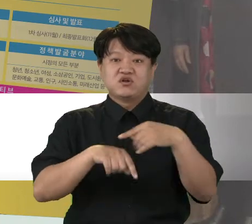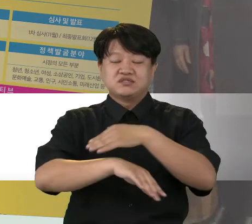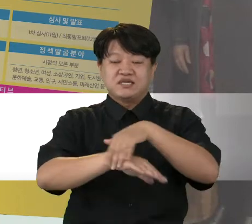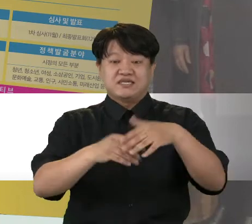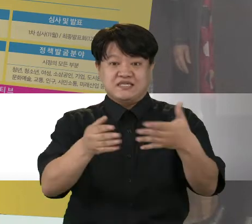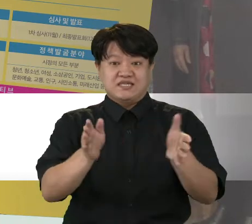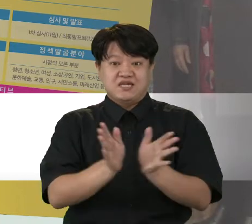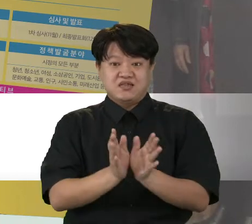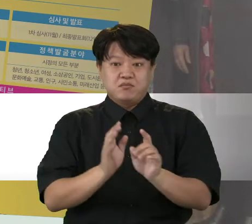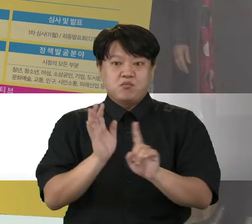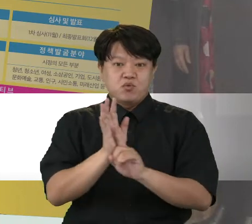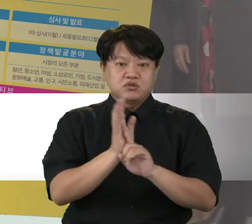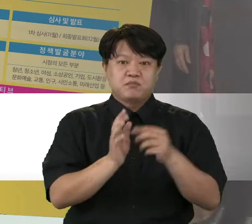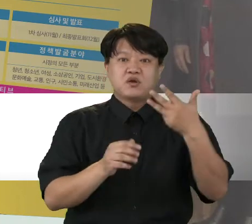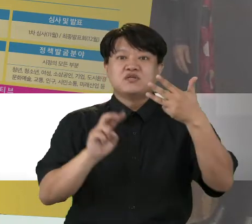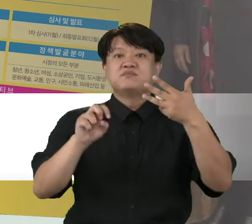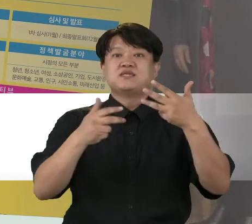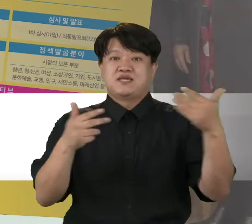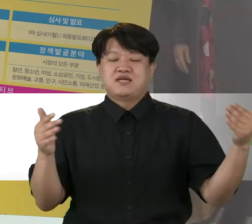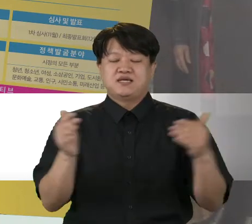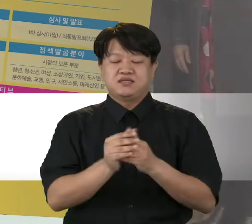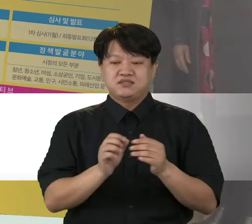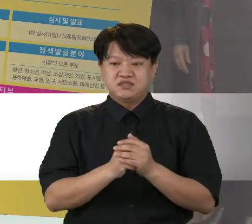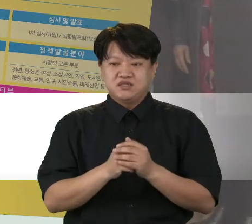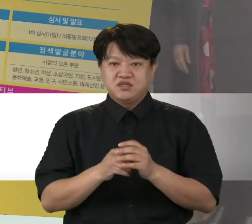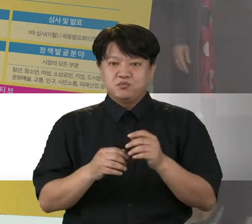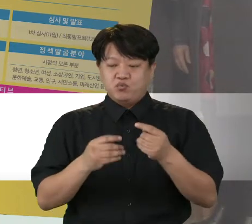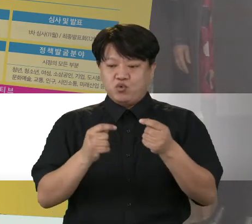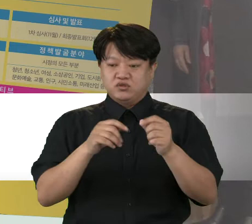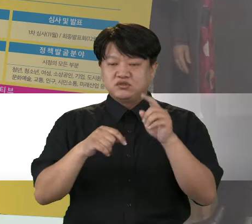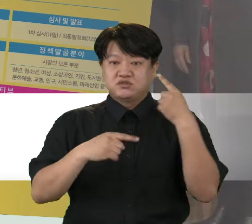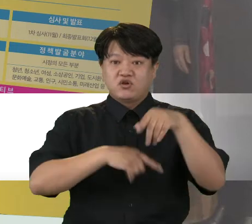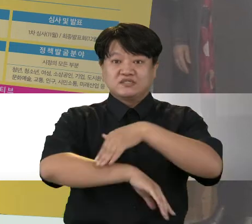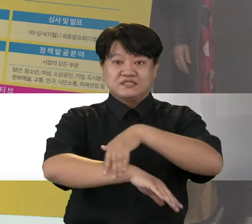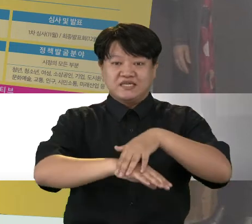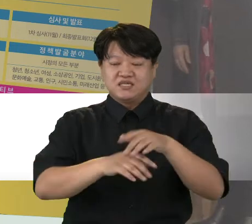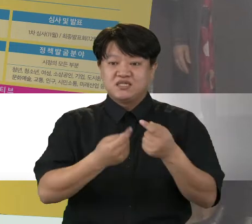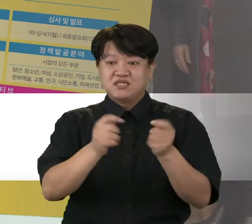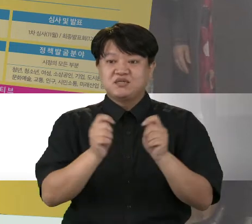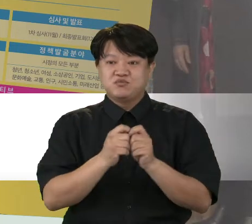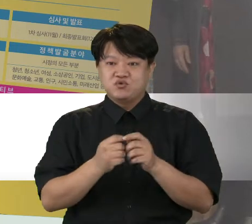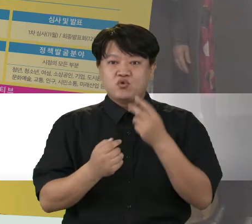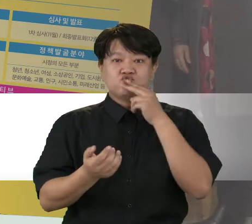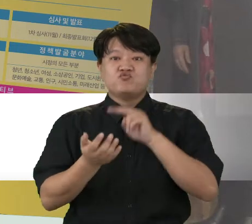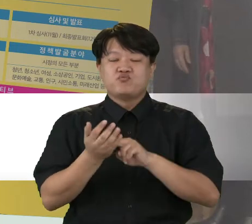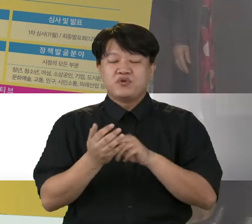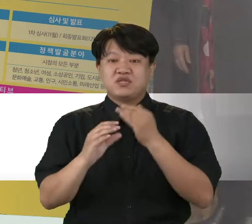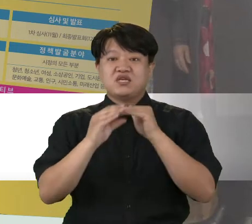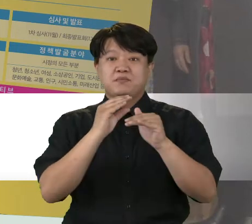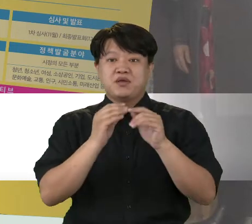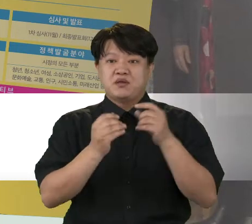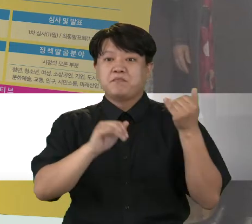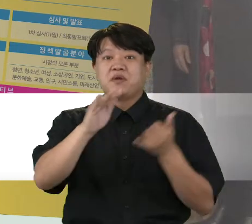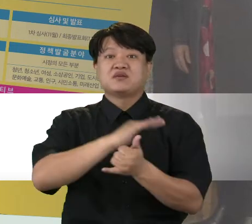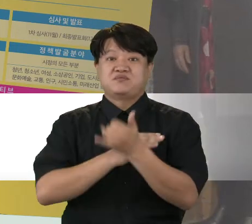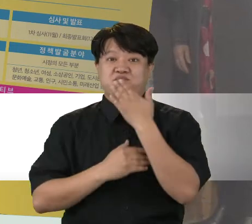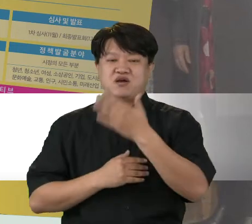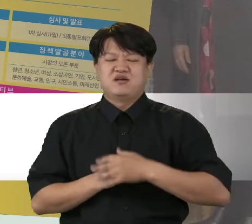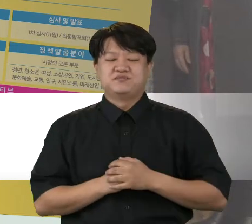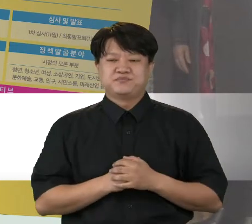모집은 8월 27일까지인데요. 포항시 정책기획관 정책팀으로 우편이나 이메일, 팩스로 신청하시면 됩니다.